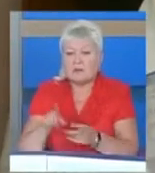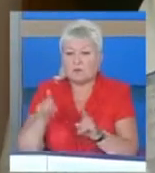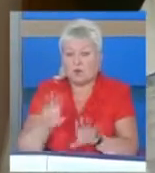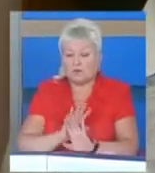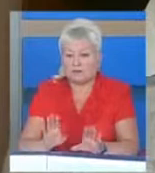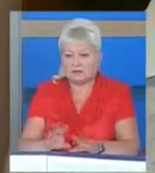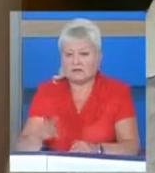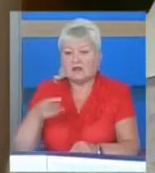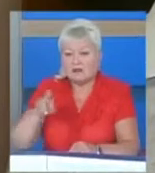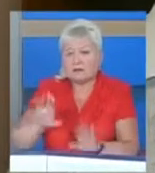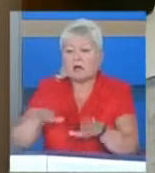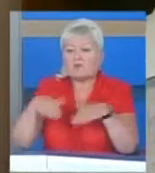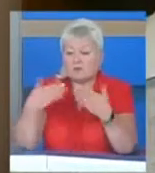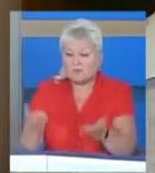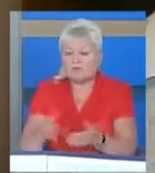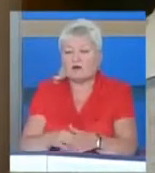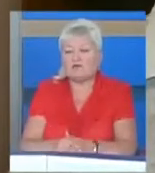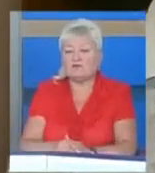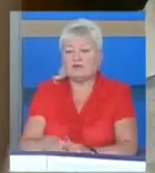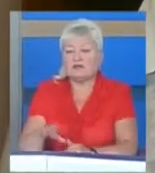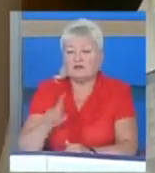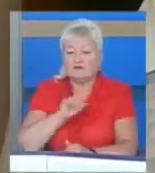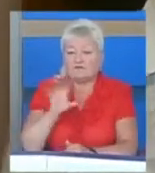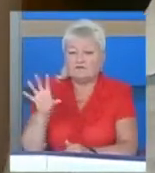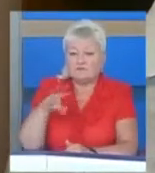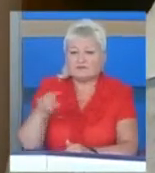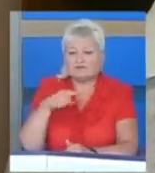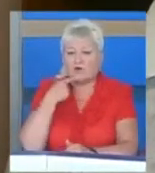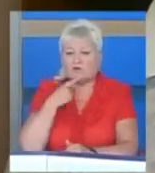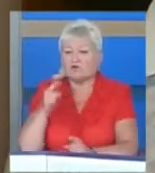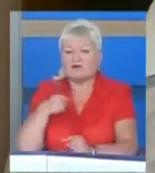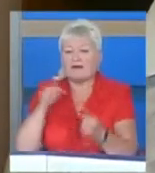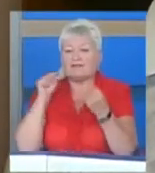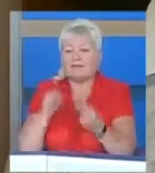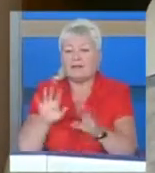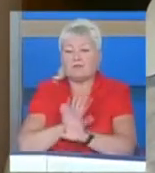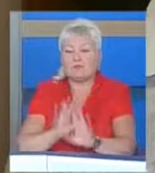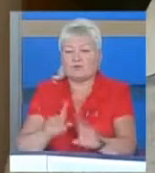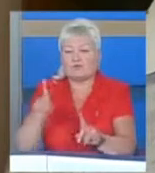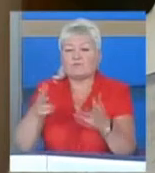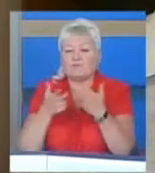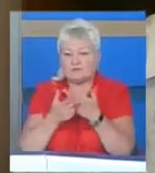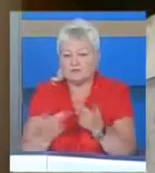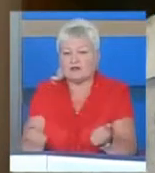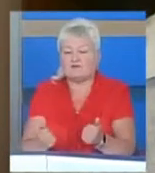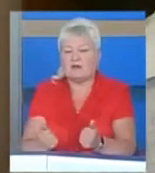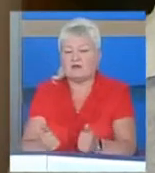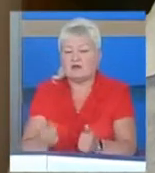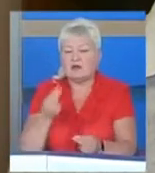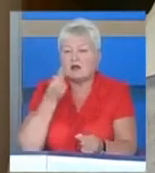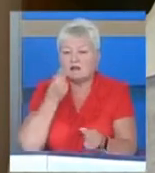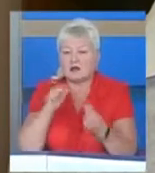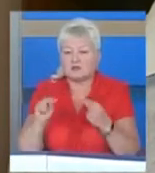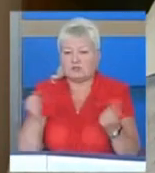Я пропонував, скорість говорю, що я не проти того, щоб визнавали кращими